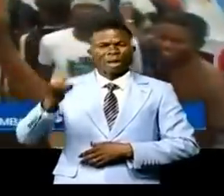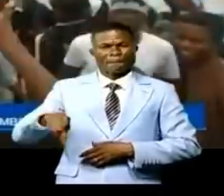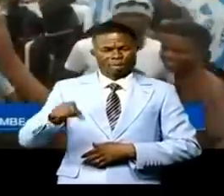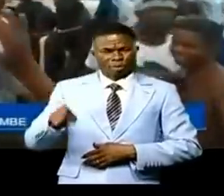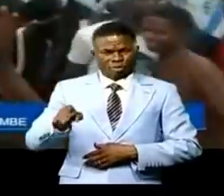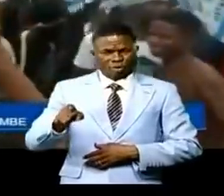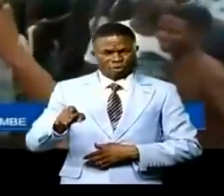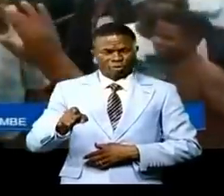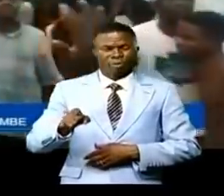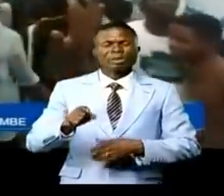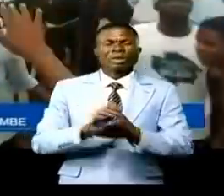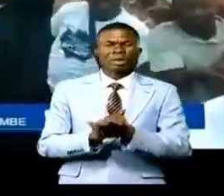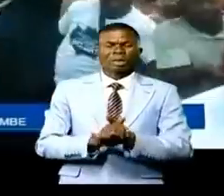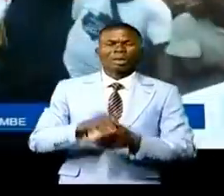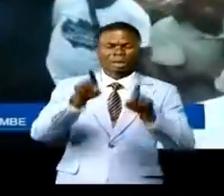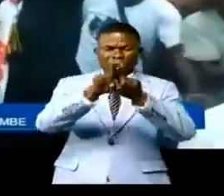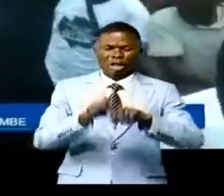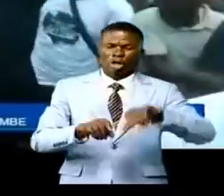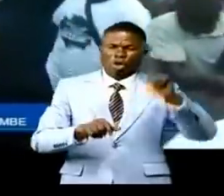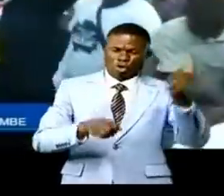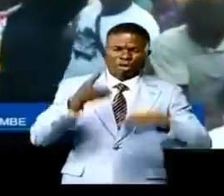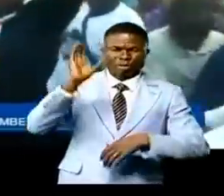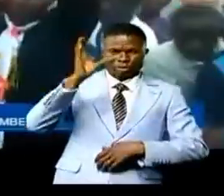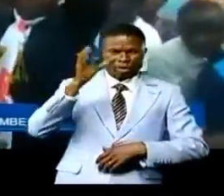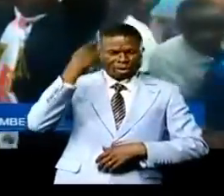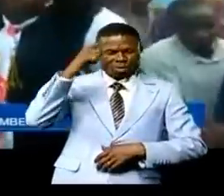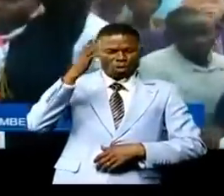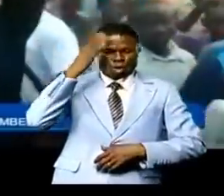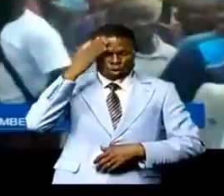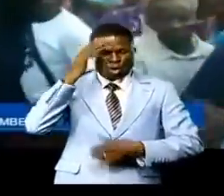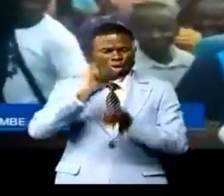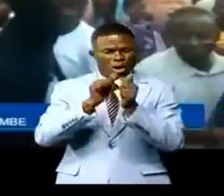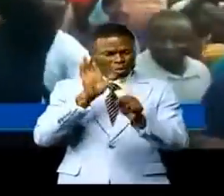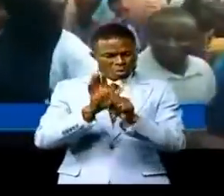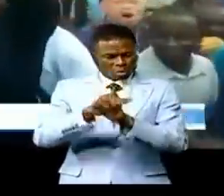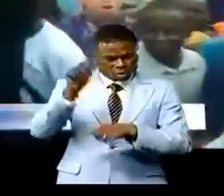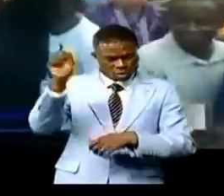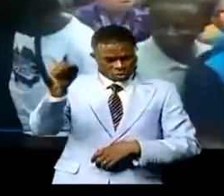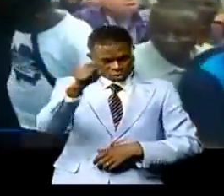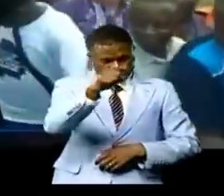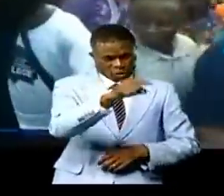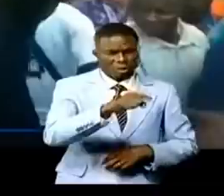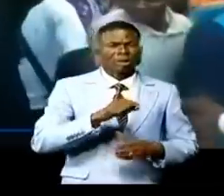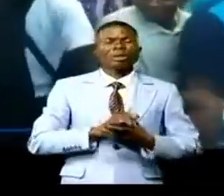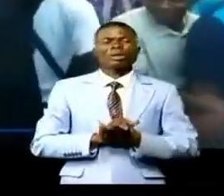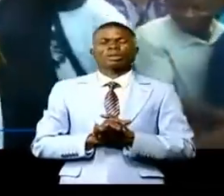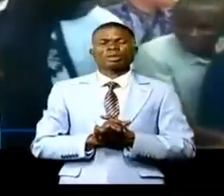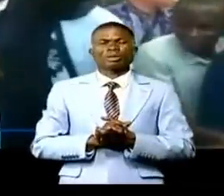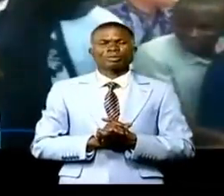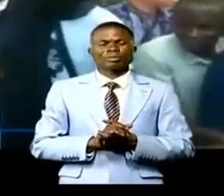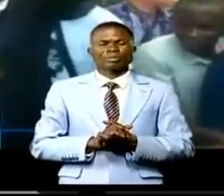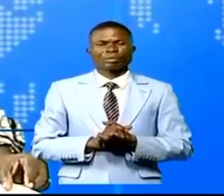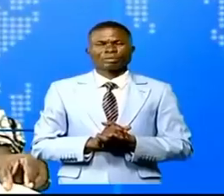dont Mwene Dutou et Kaméji pour s'enquérir davantage de la situation de la province.